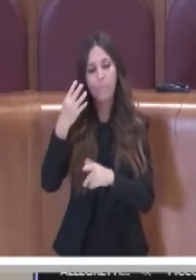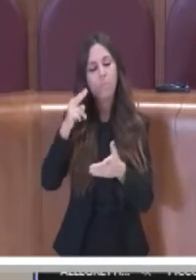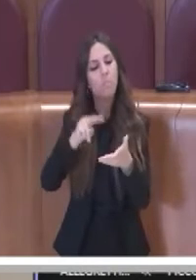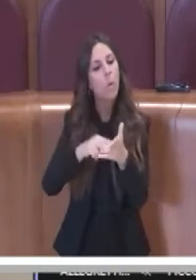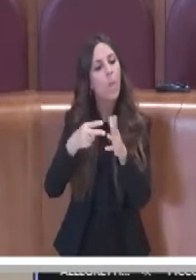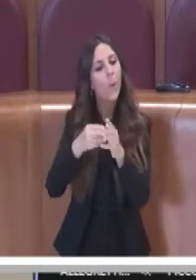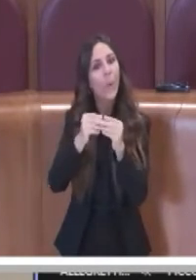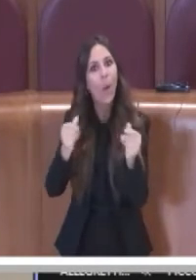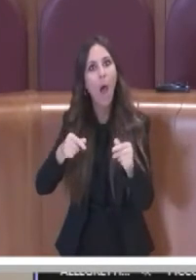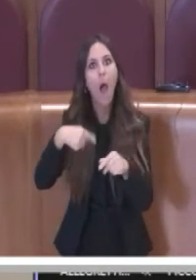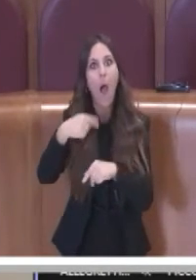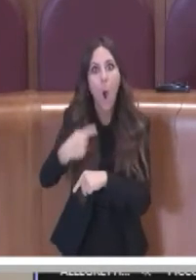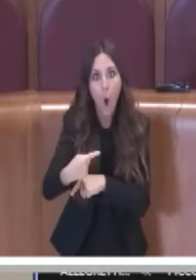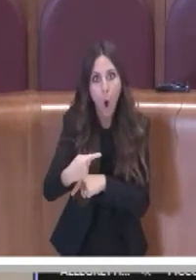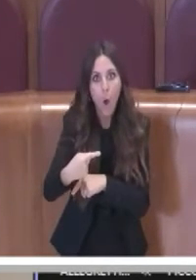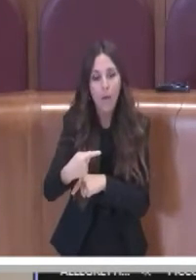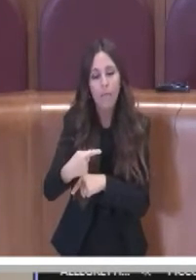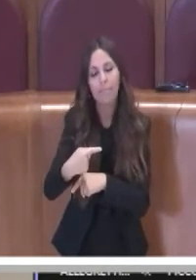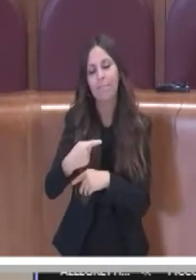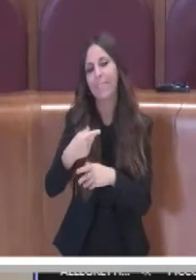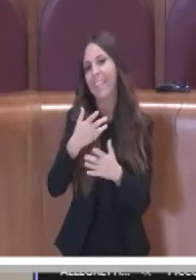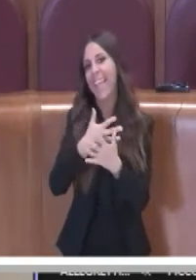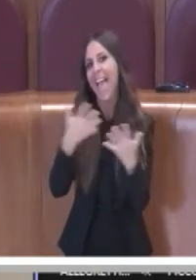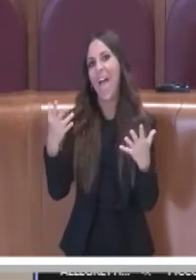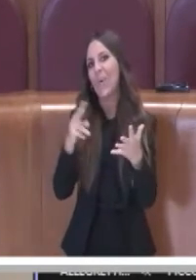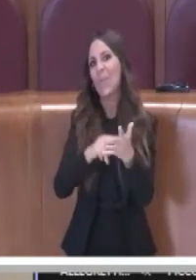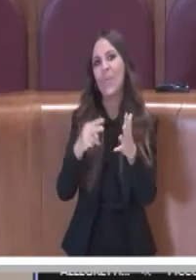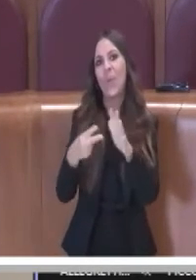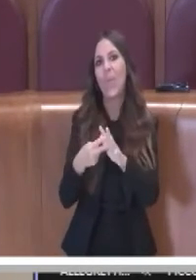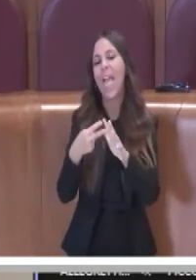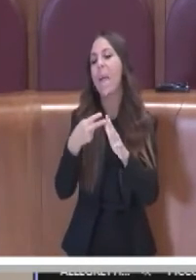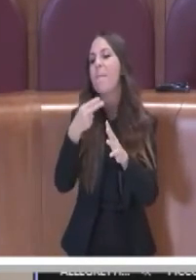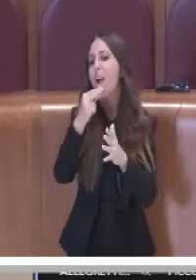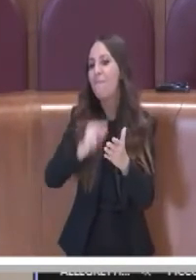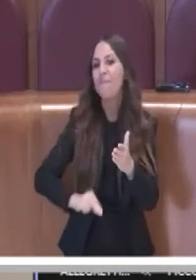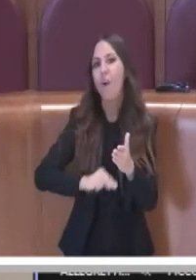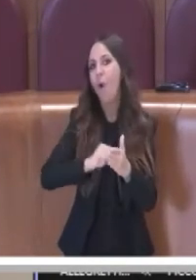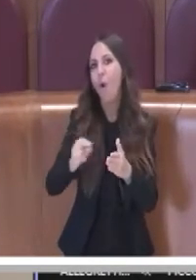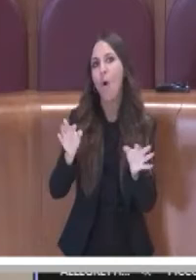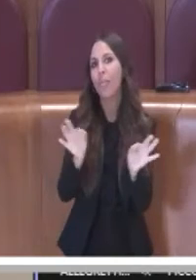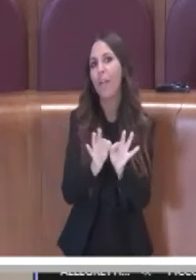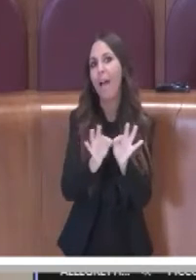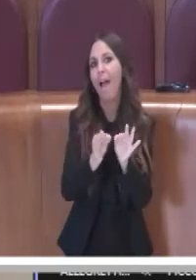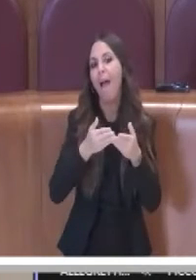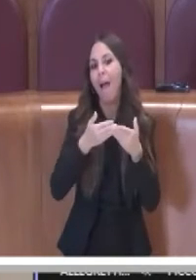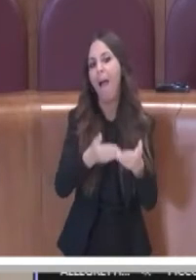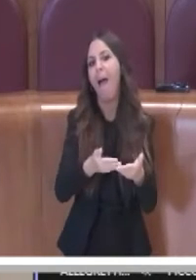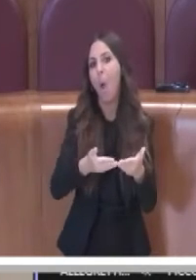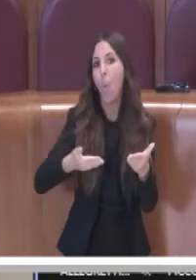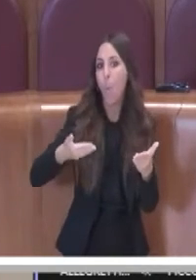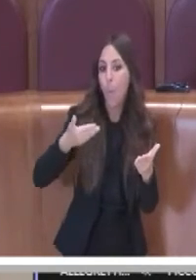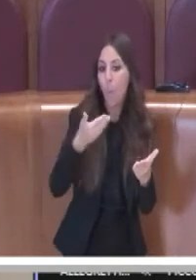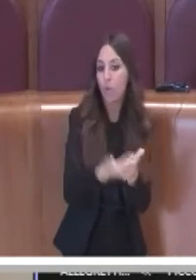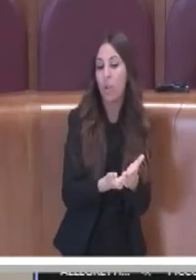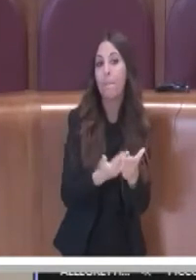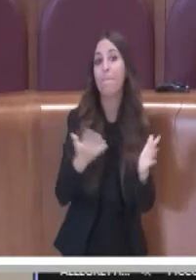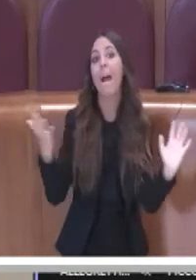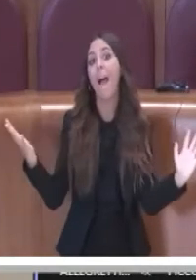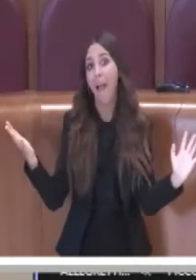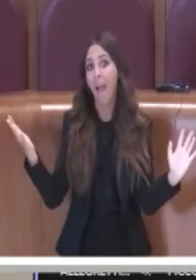non avremmo avuto nessun tipo di problema a dover votare favorevolmente a questa mozione. Ma visto che